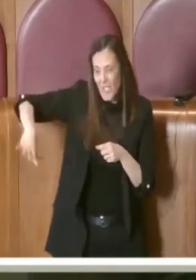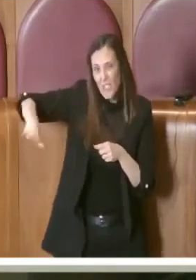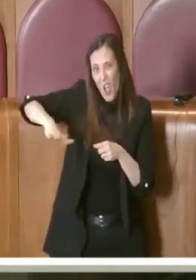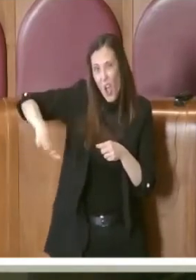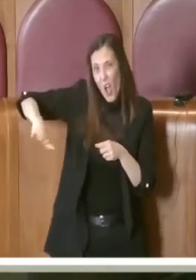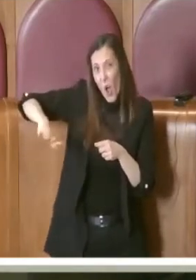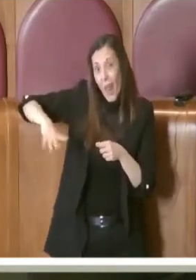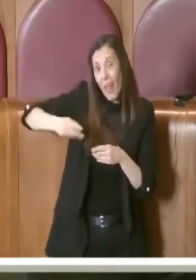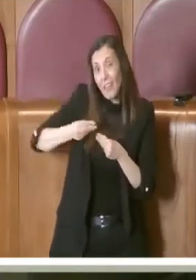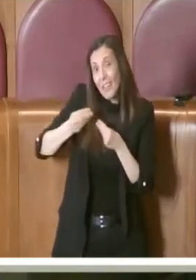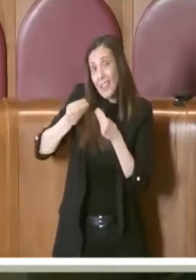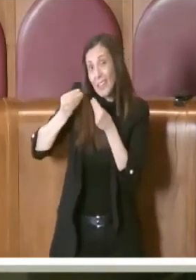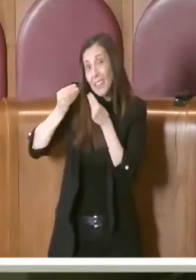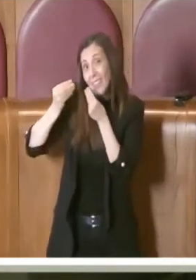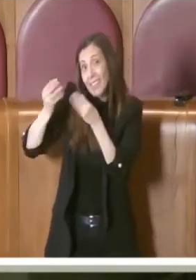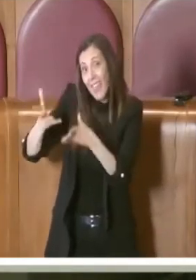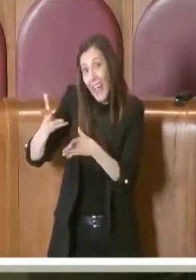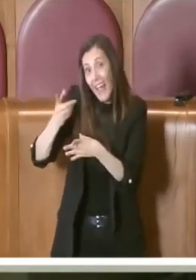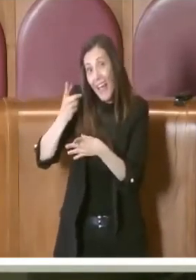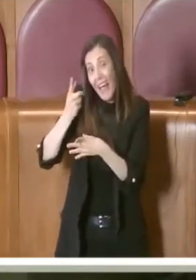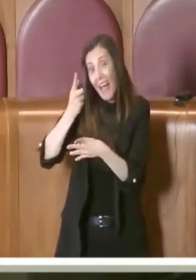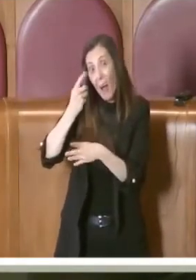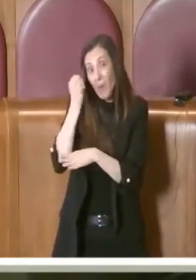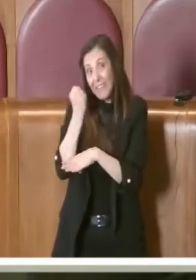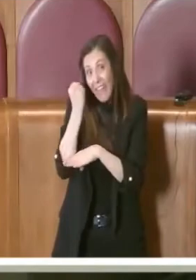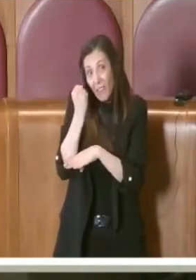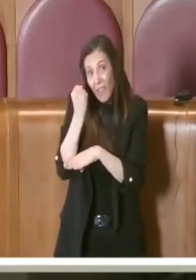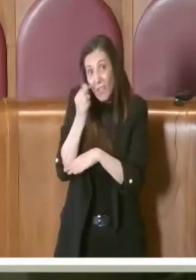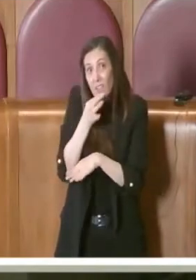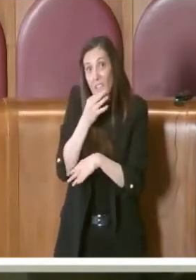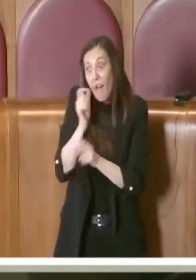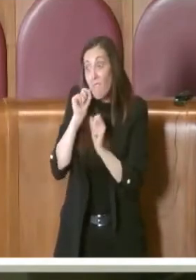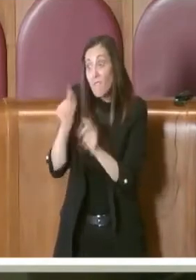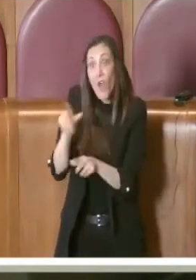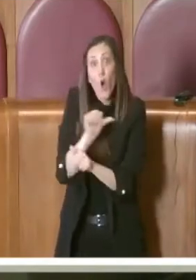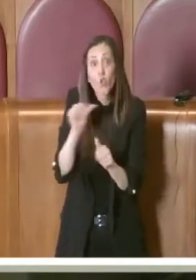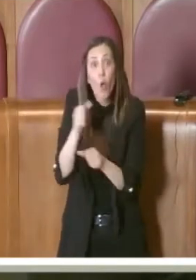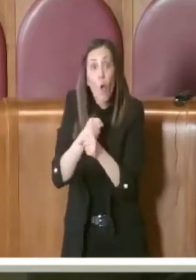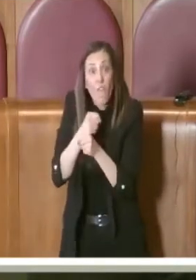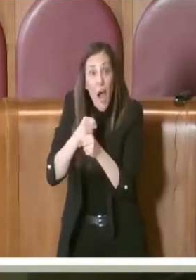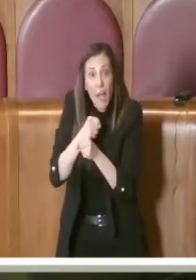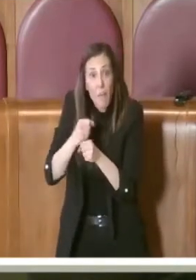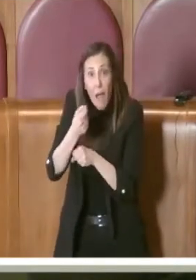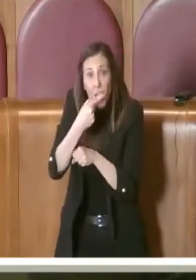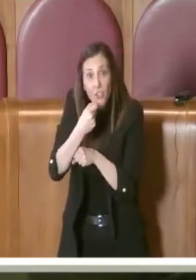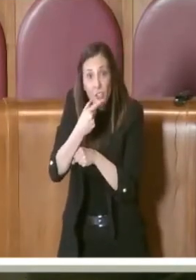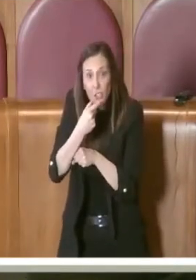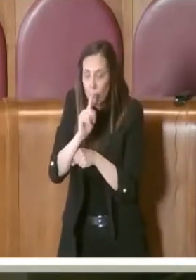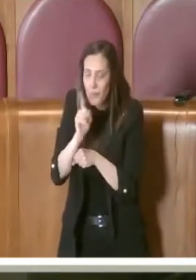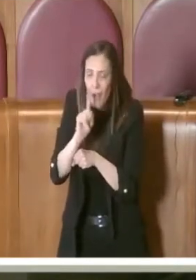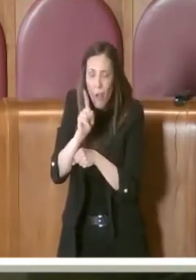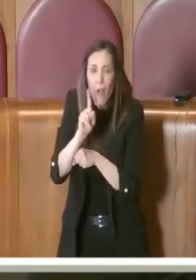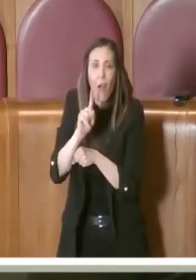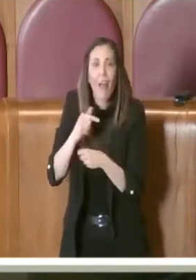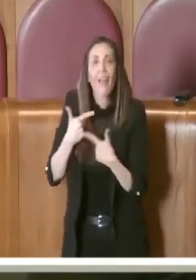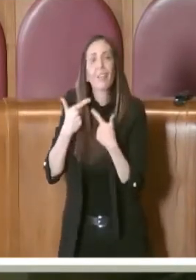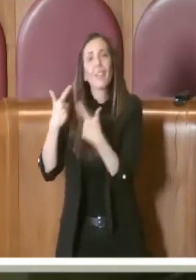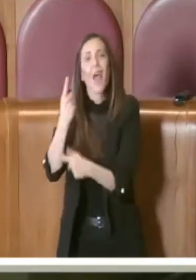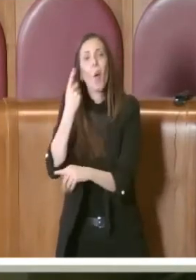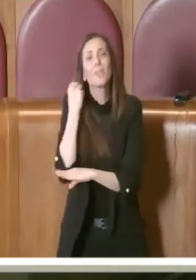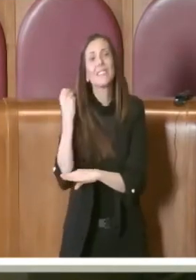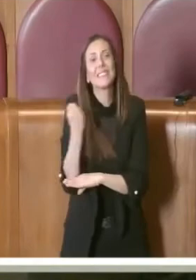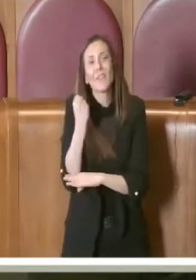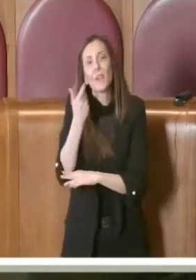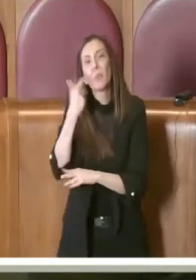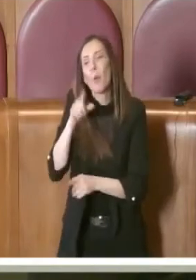sta vendendo medicinali, ma sta dando qualcosa di più alla popolazione, a quella popolazione che è un po' più in difficoltà rispetto